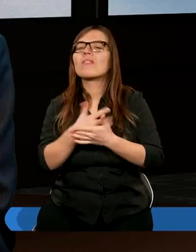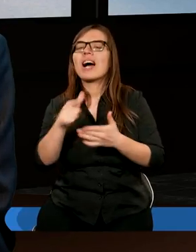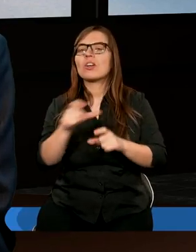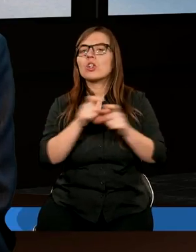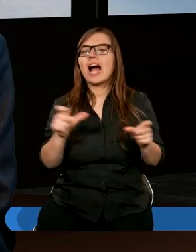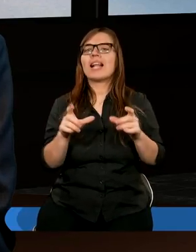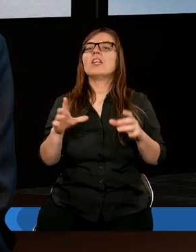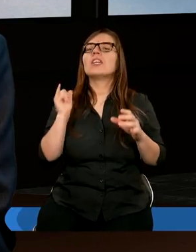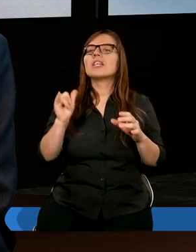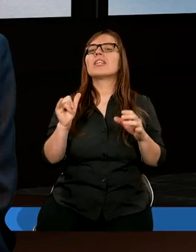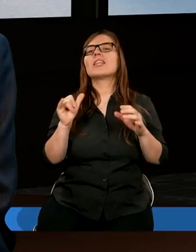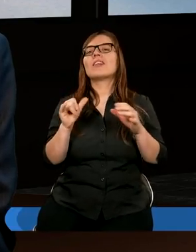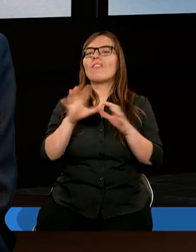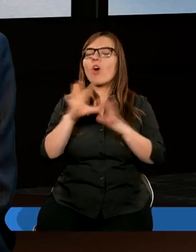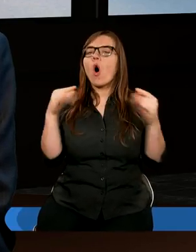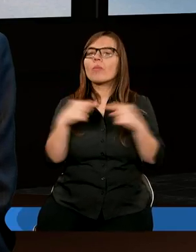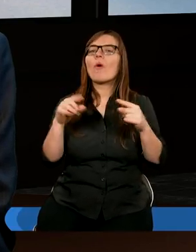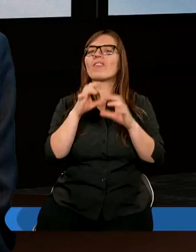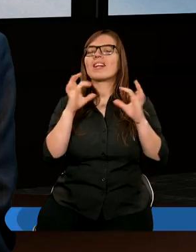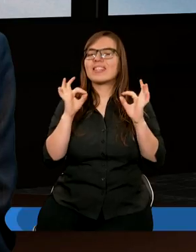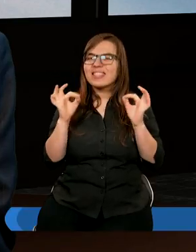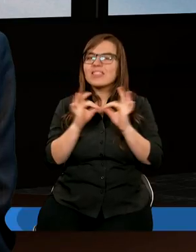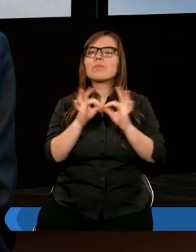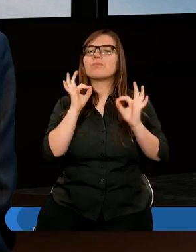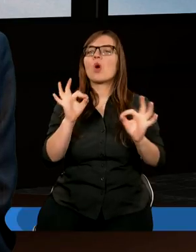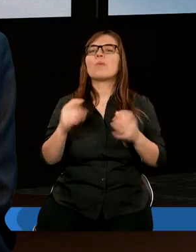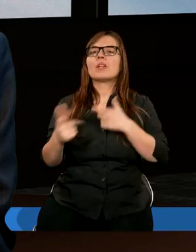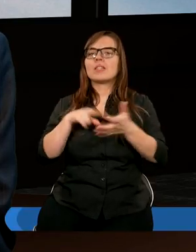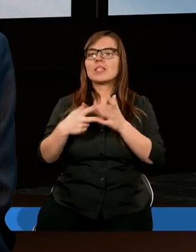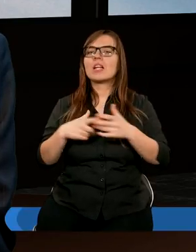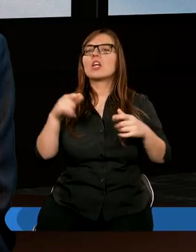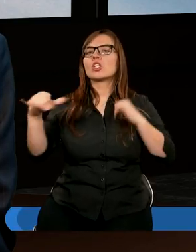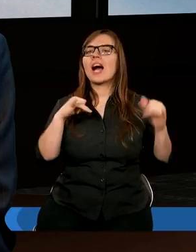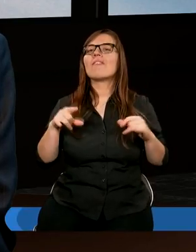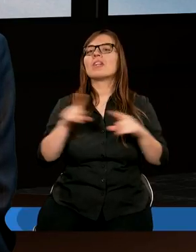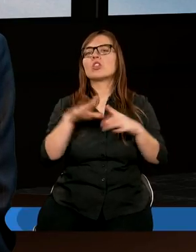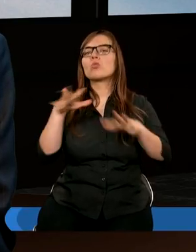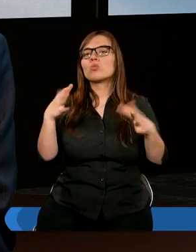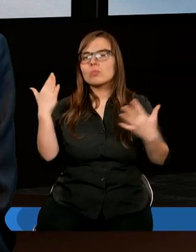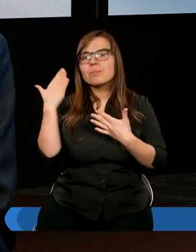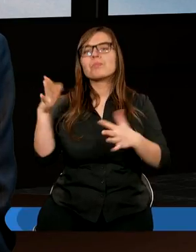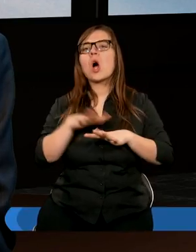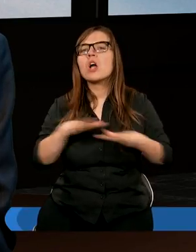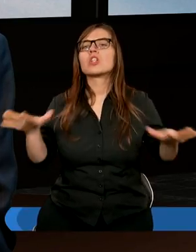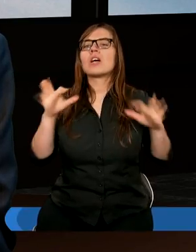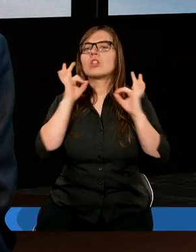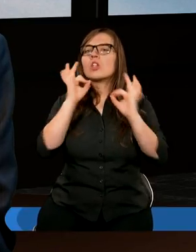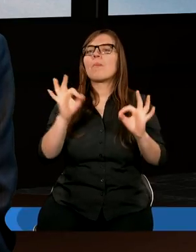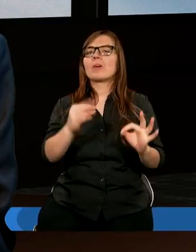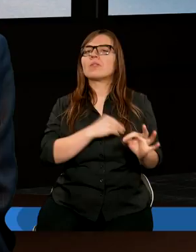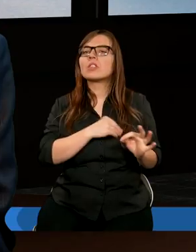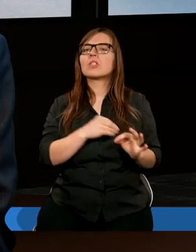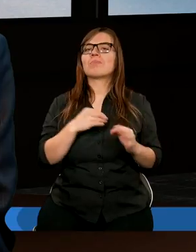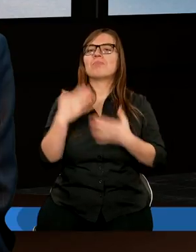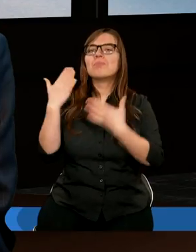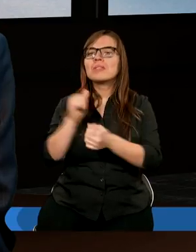odpowiednie różne sprawy. Ale w jednej rzeczy szafarz powinien mieć dużo hojności. Wydaje mi się, że w czasie, który